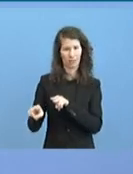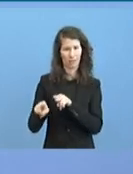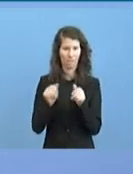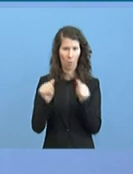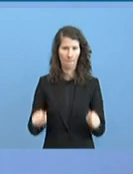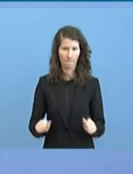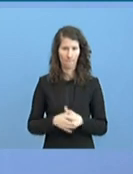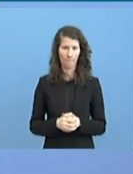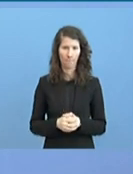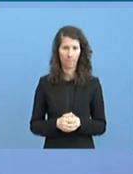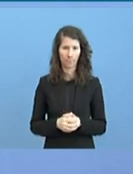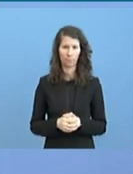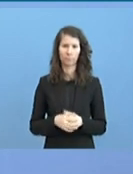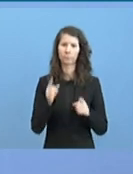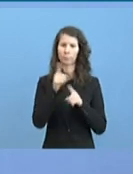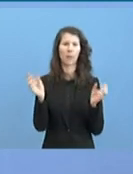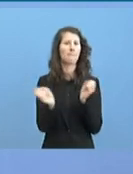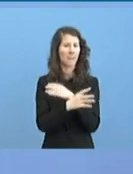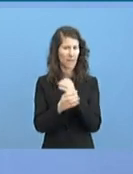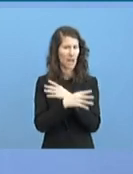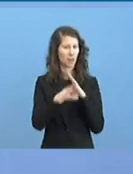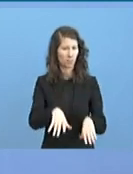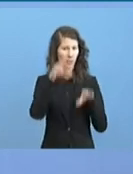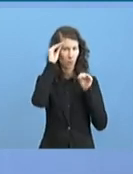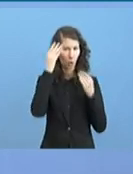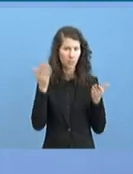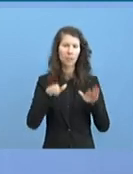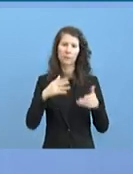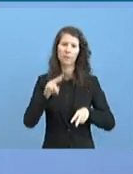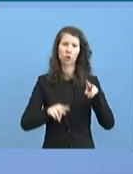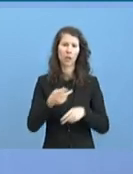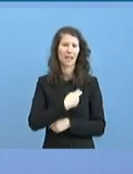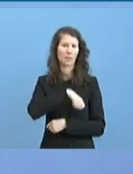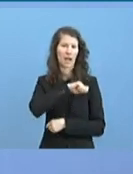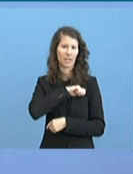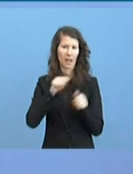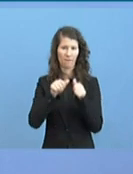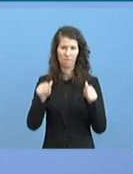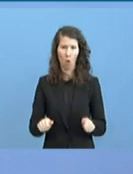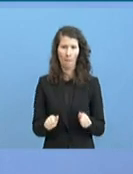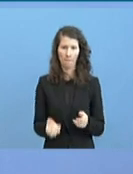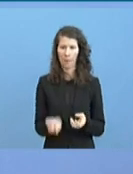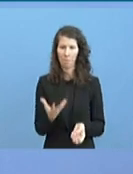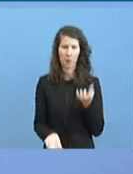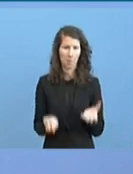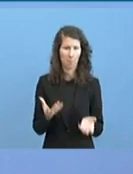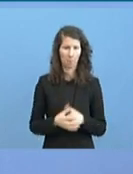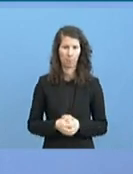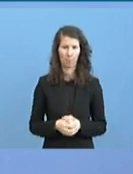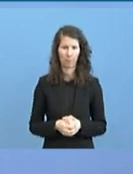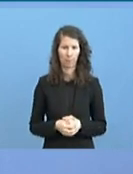entnehmen das ja auch den Medien, dass es verschiedene Kriminalitätsformen gibt, die erscheinen. Und selbstverständlich wird auch